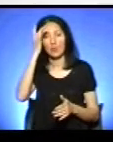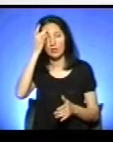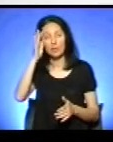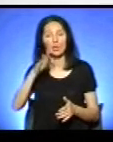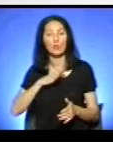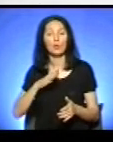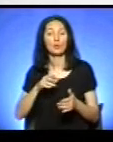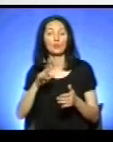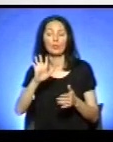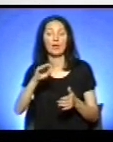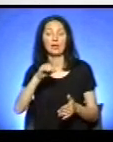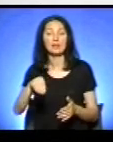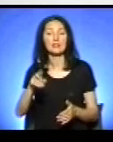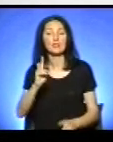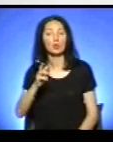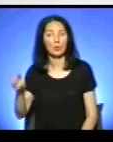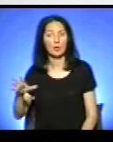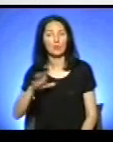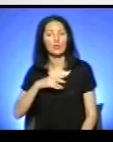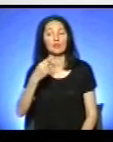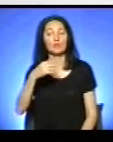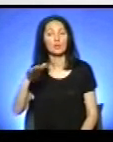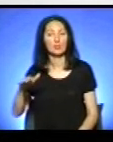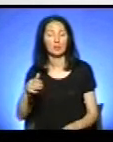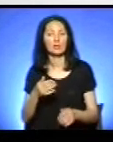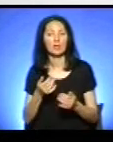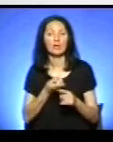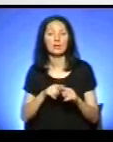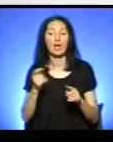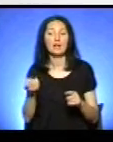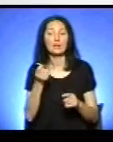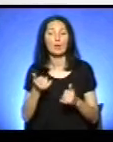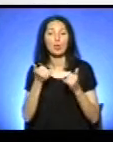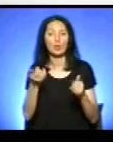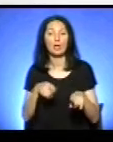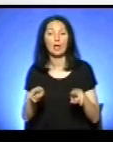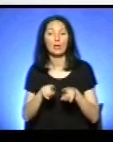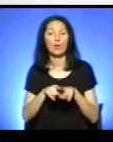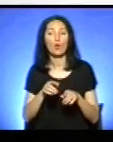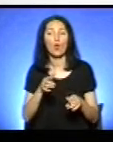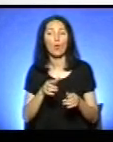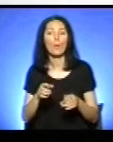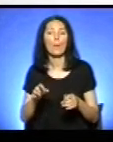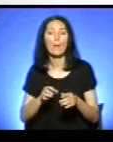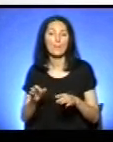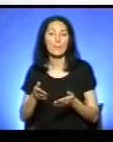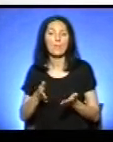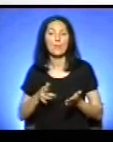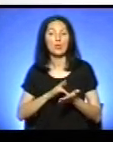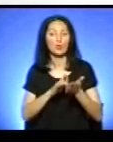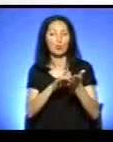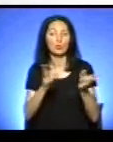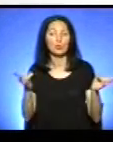відвідав 20 місць і 2 місяці – це замало. Навіть для такого маршруту треба місяці, щоб її об'їздити, щоб